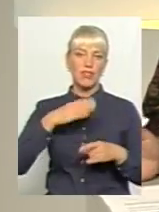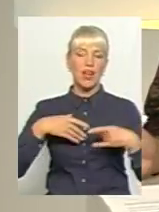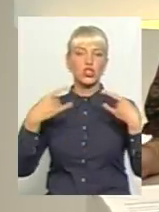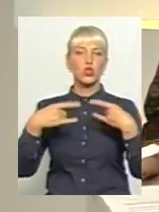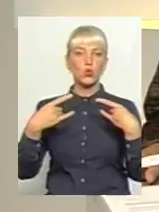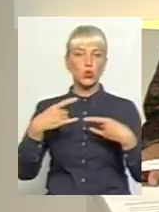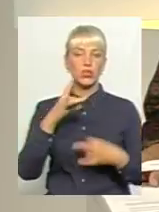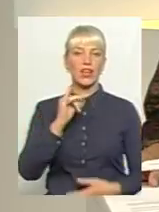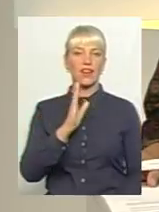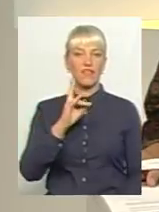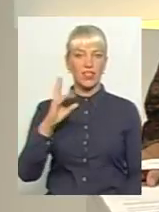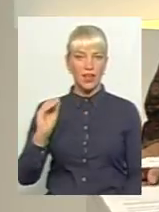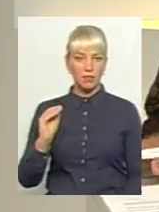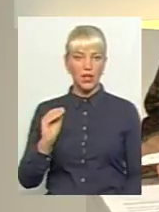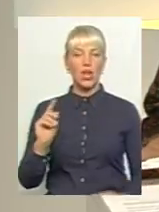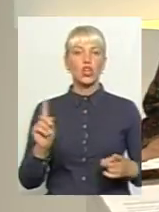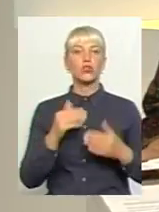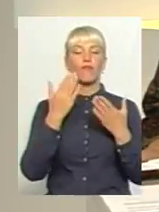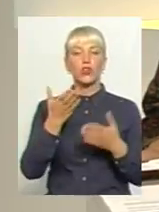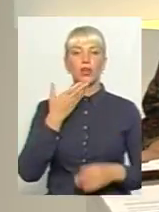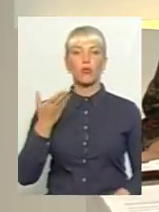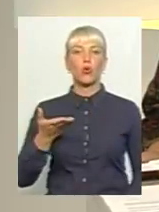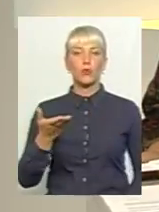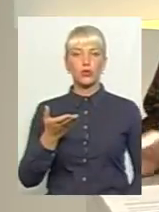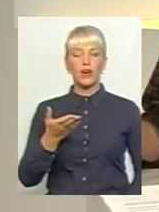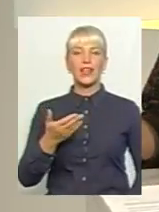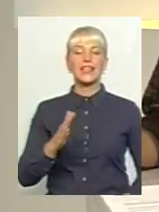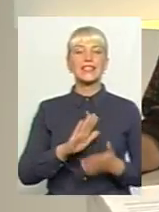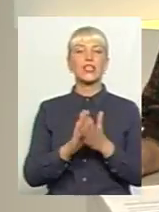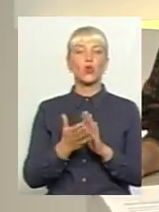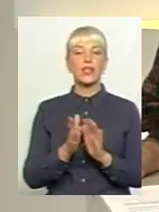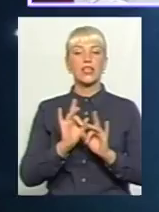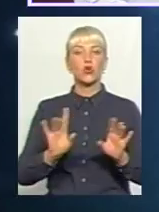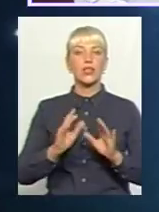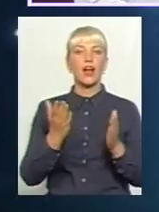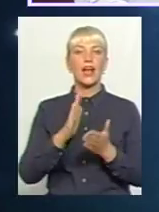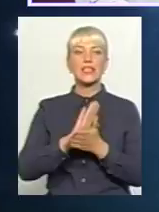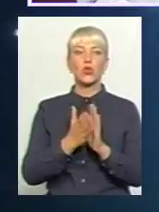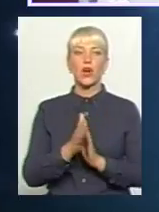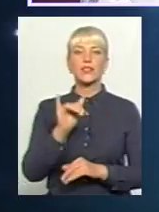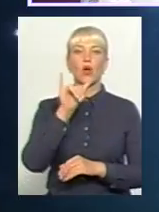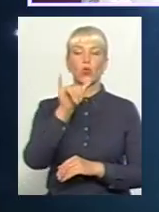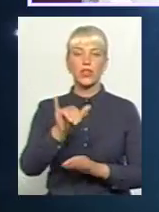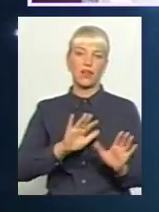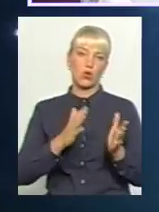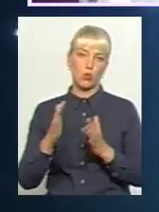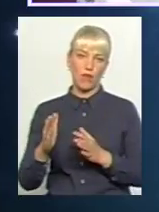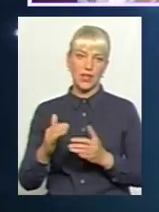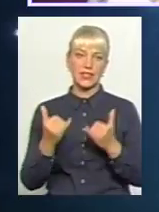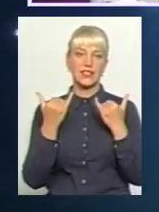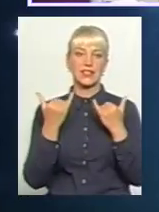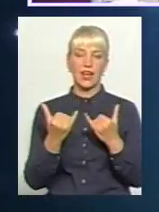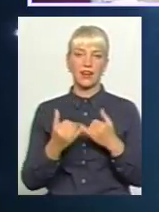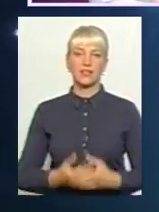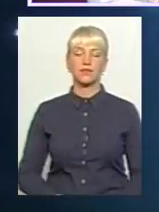Рівному, для того, щоб вони прокоментували ситуацію і розказали, яка ж ситуація в них відбувається зараз. Отож, Ольго,